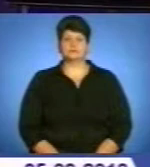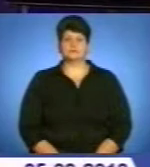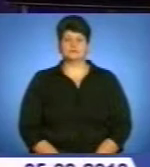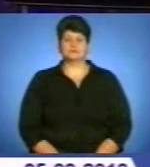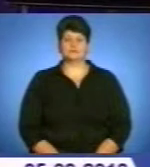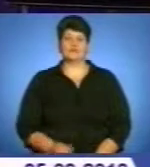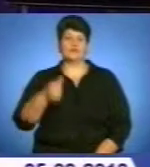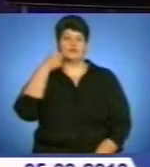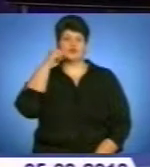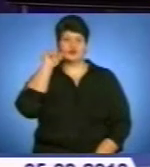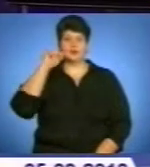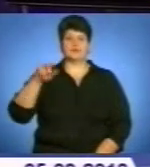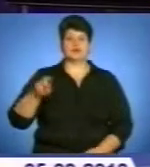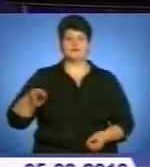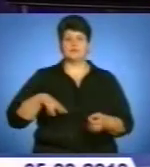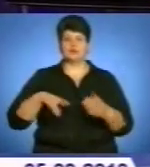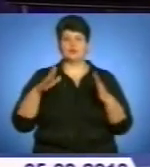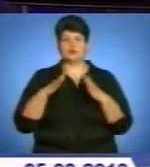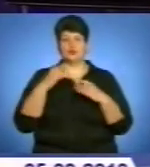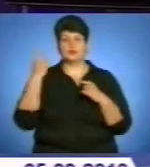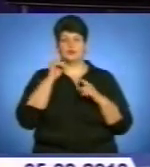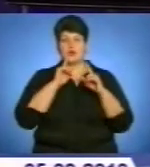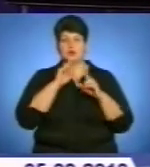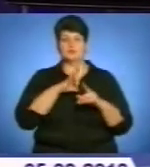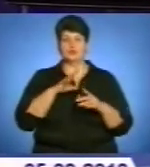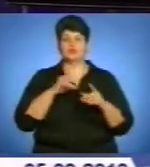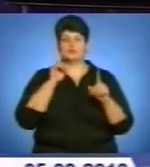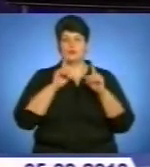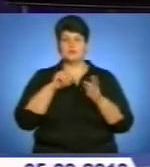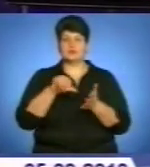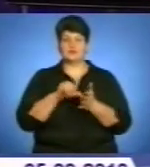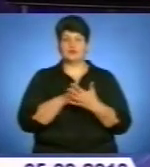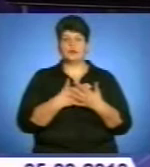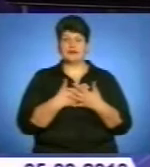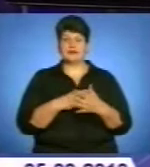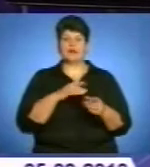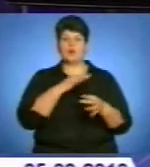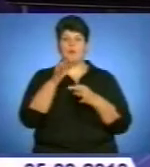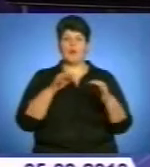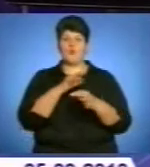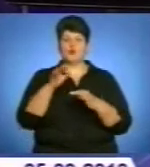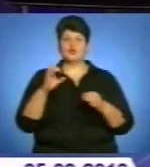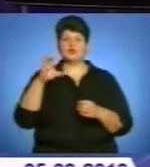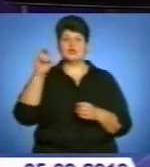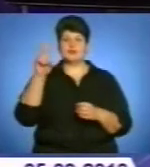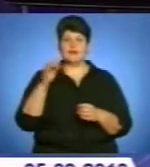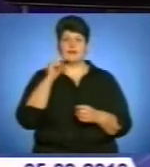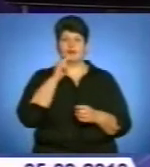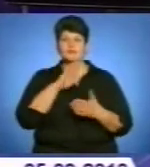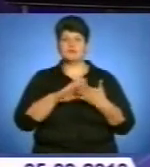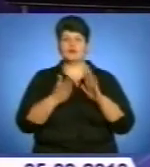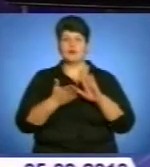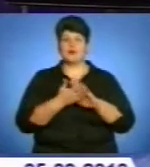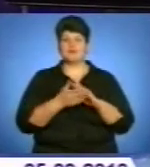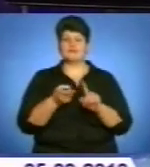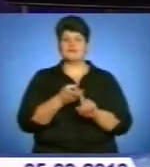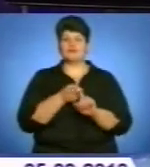Учора в адмінбудинку обласної ради відбулися збори представників громадськості краю, на яких обговорили соціальну економічну ситуацію